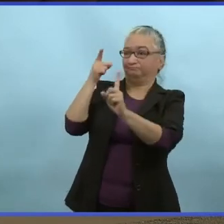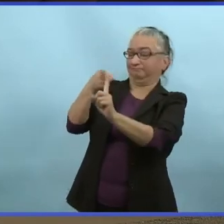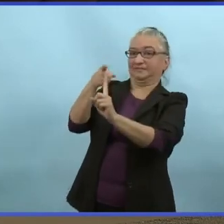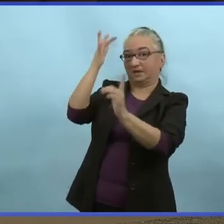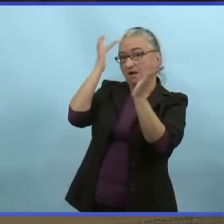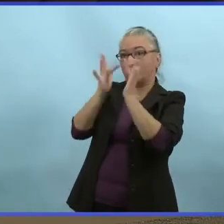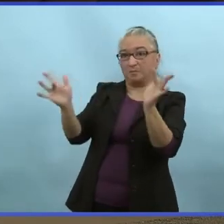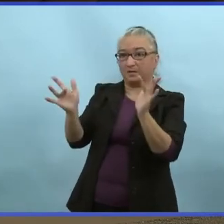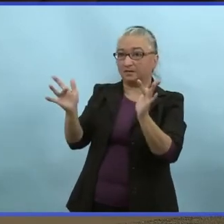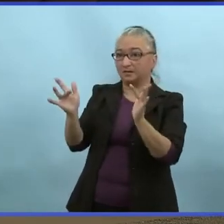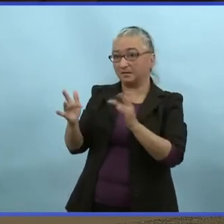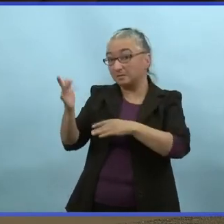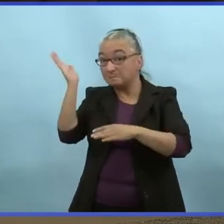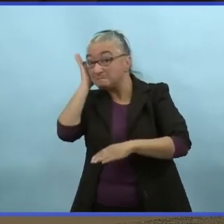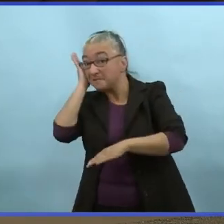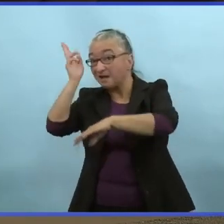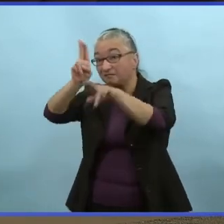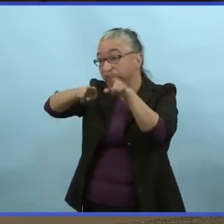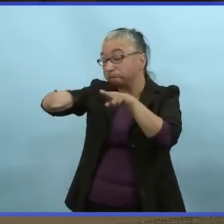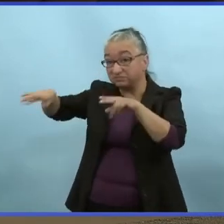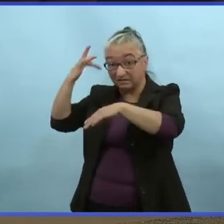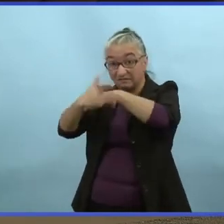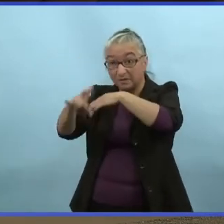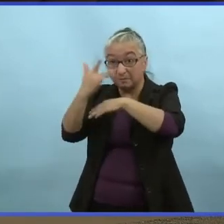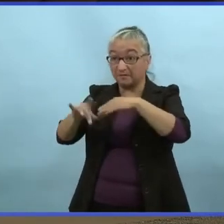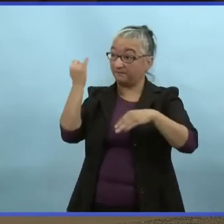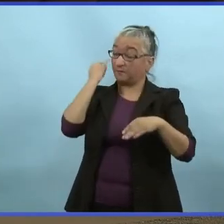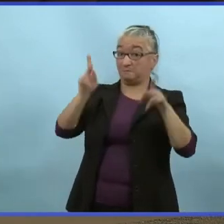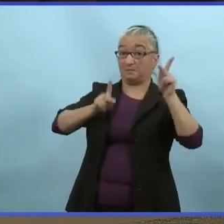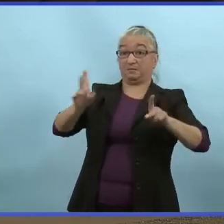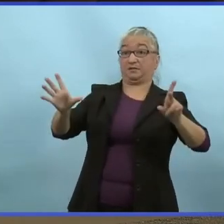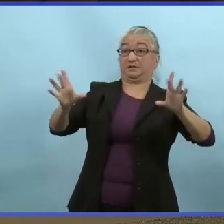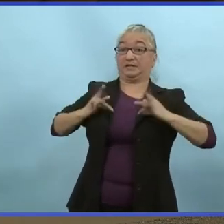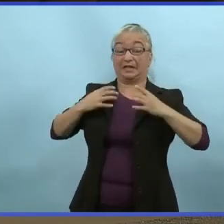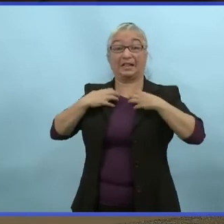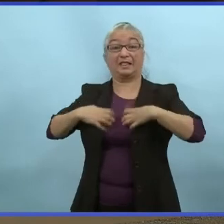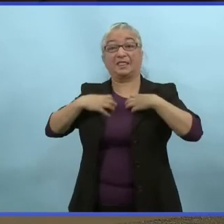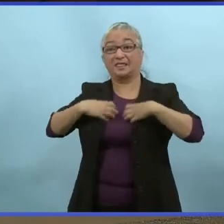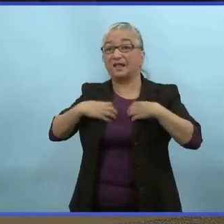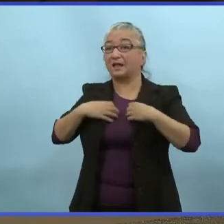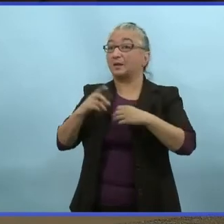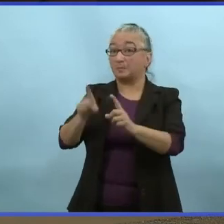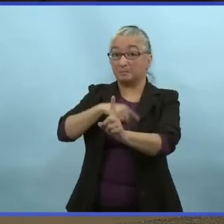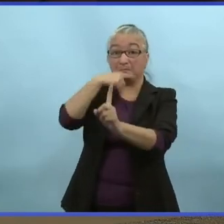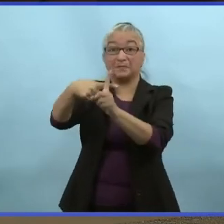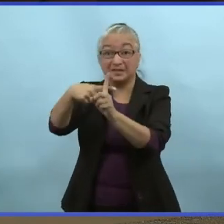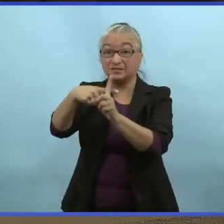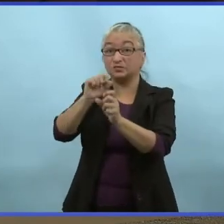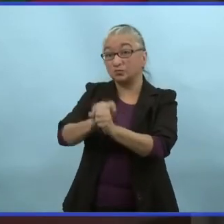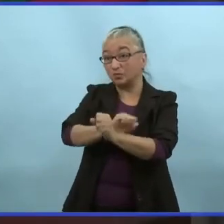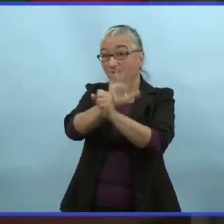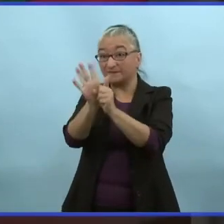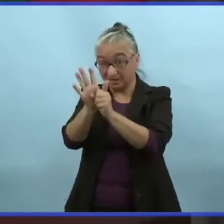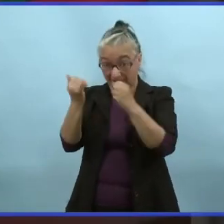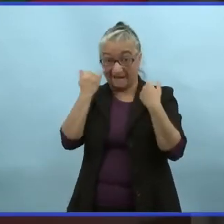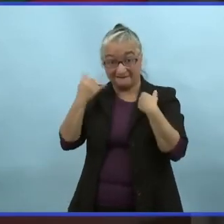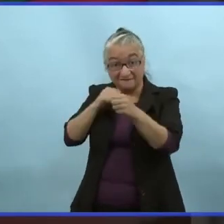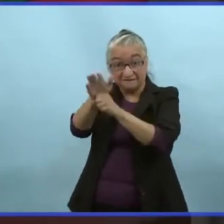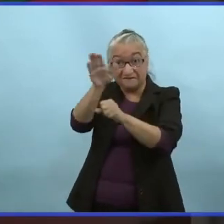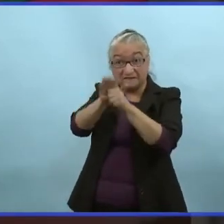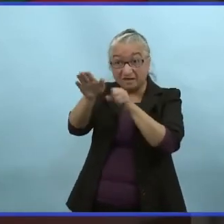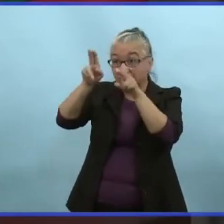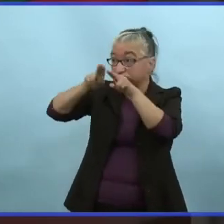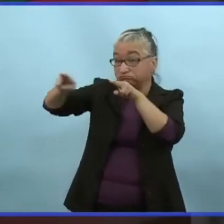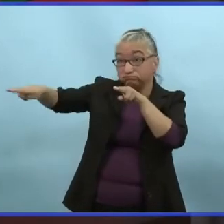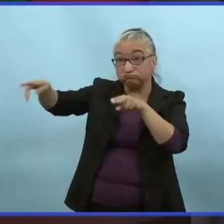à l'heure actuelle pour s'assurer qu'il va y avoir encore des places à l'hôpital pour les gens qui y vont que ce soit pour la